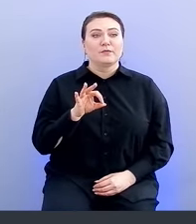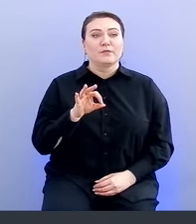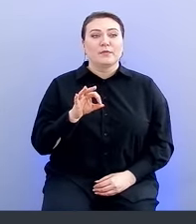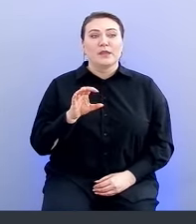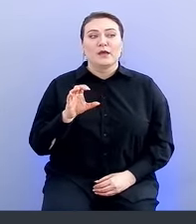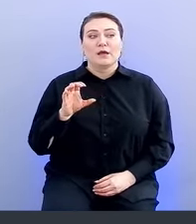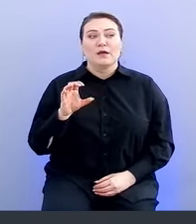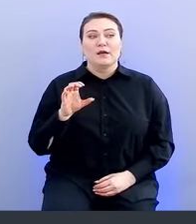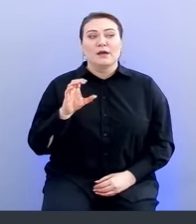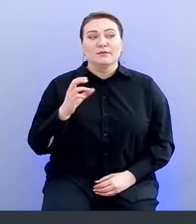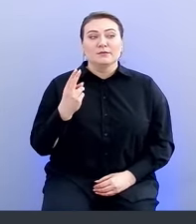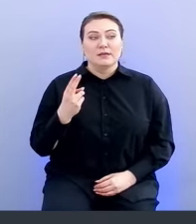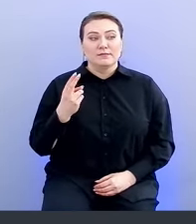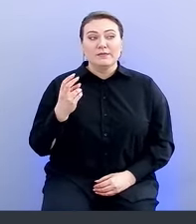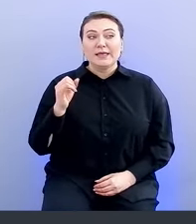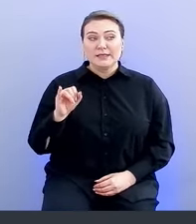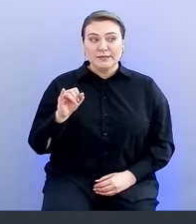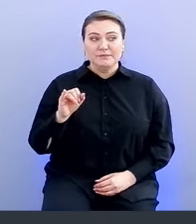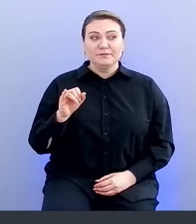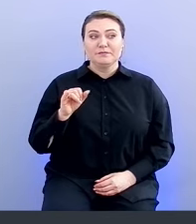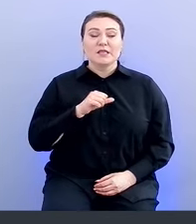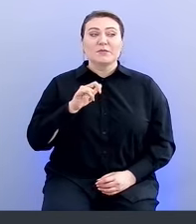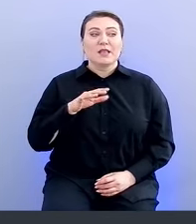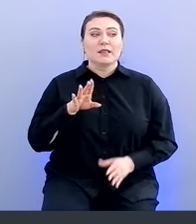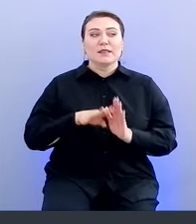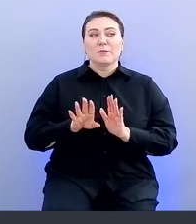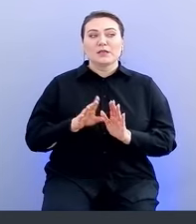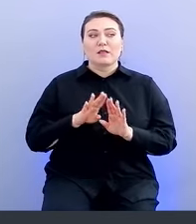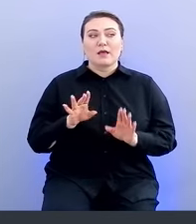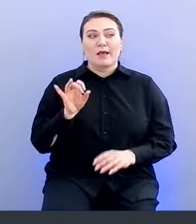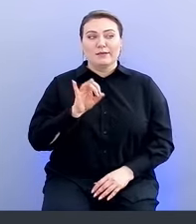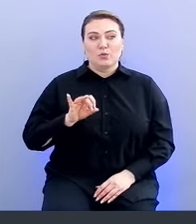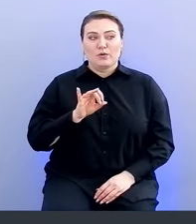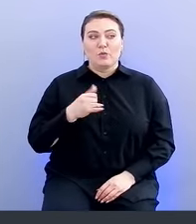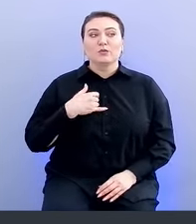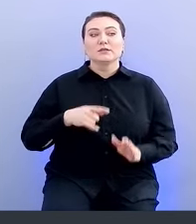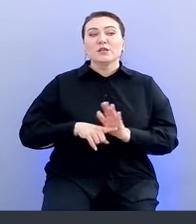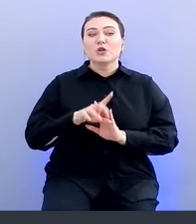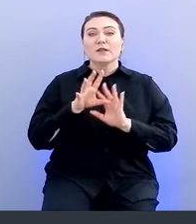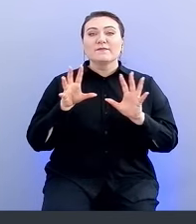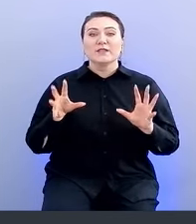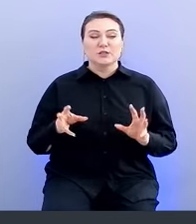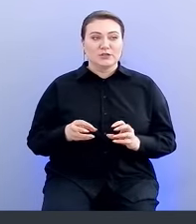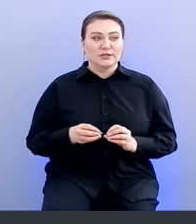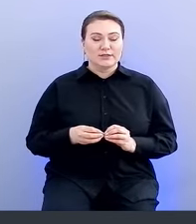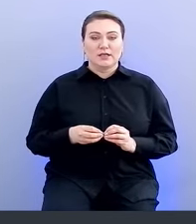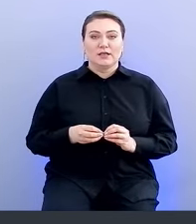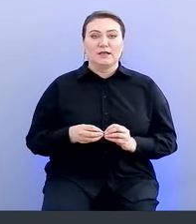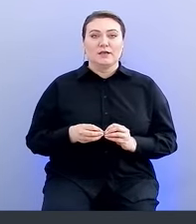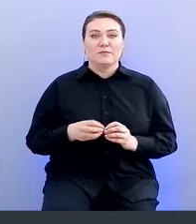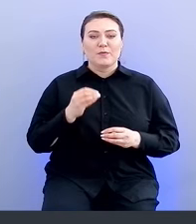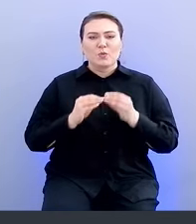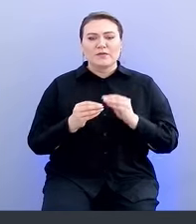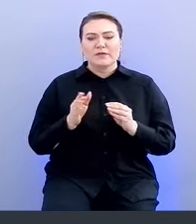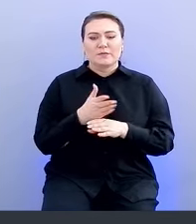на самом деле такая непростая история. У нас сначала все уязвимости